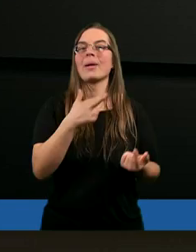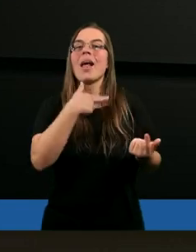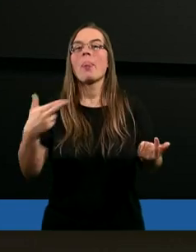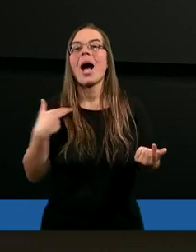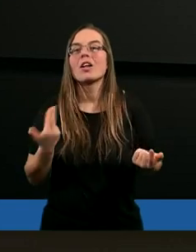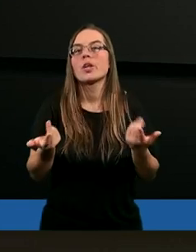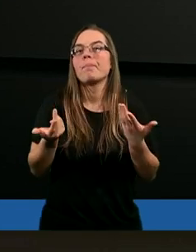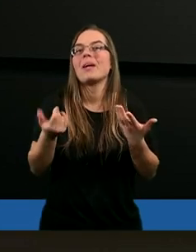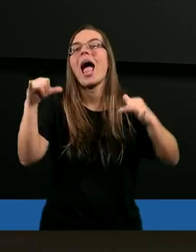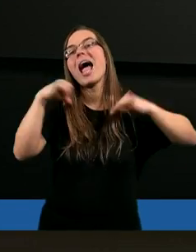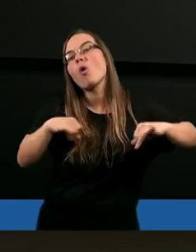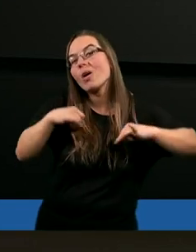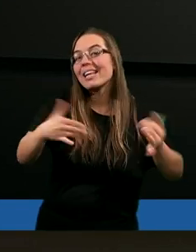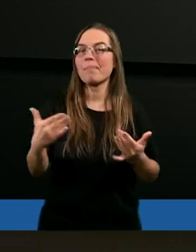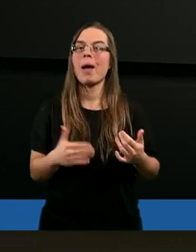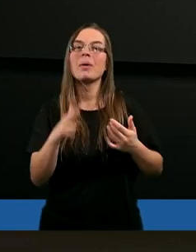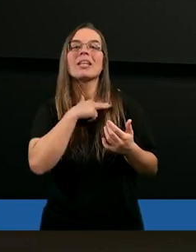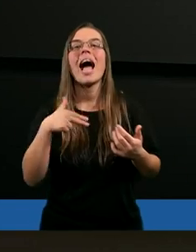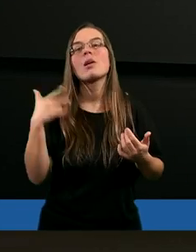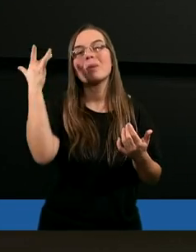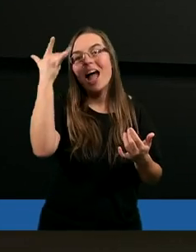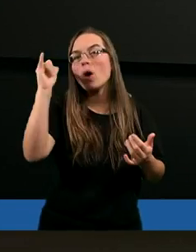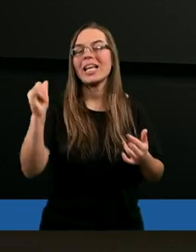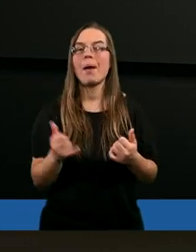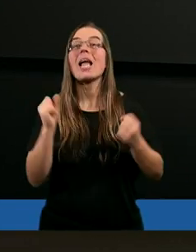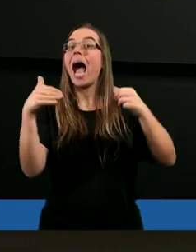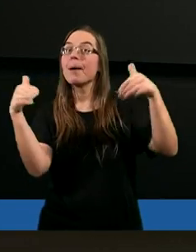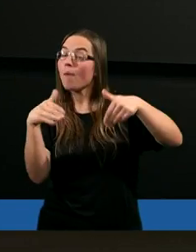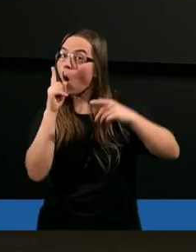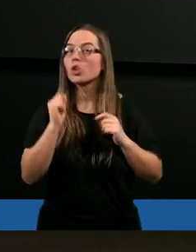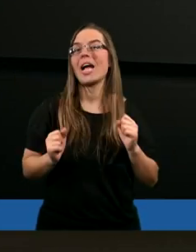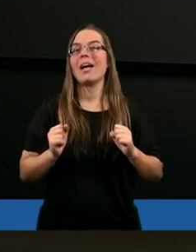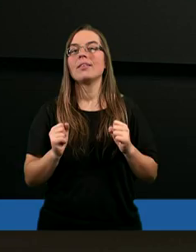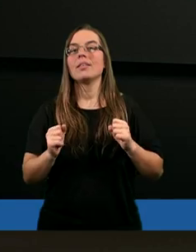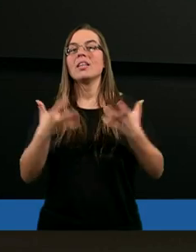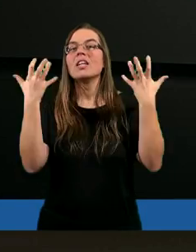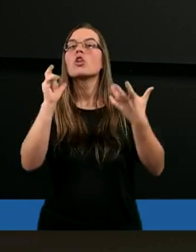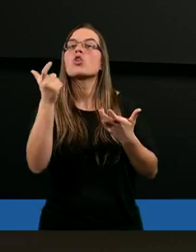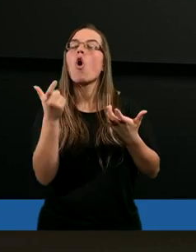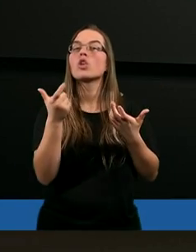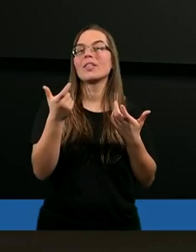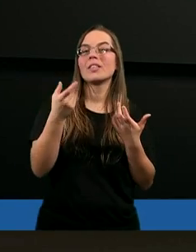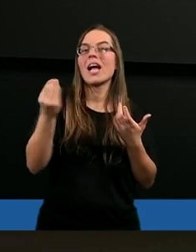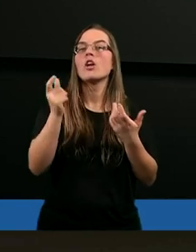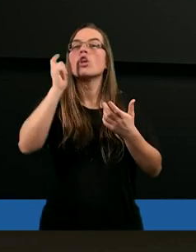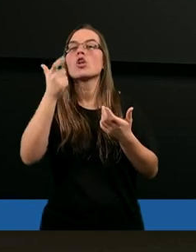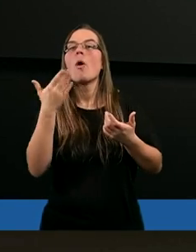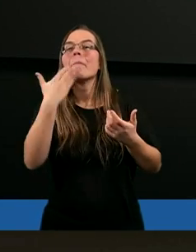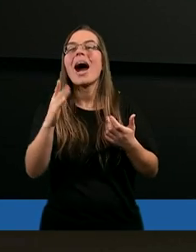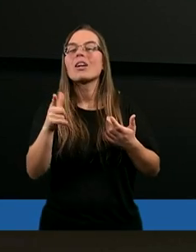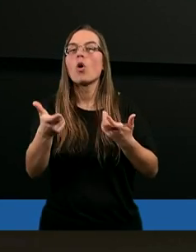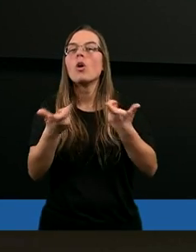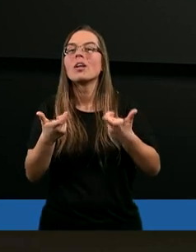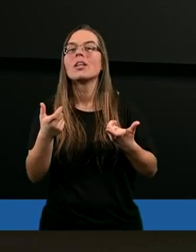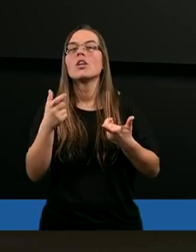naszym egoizmem, naszymi teoriami, a może co jest bardzo tragiczne,